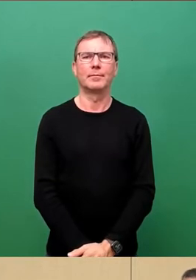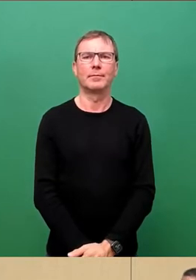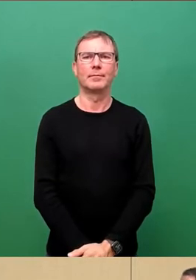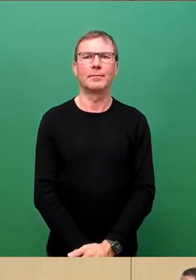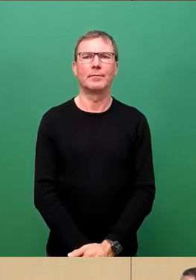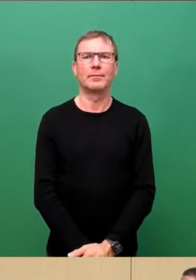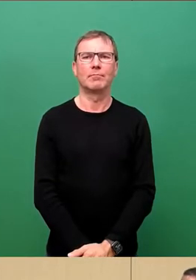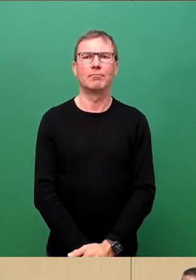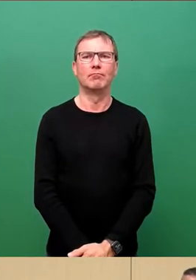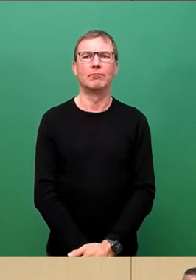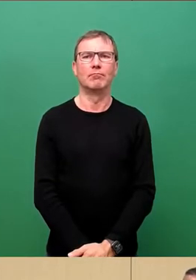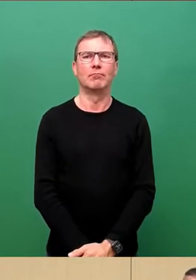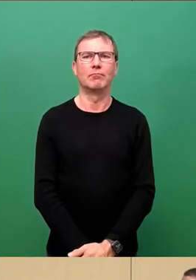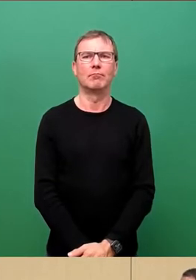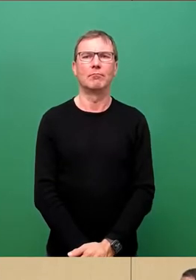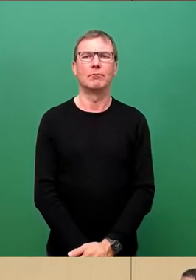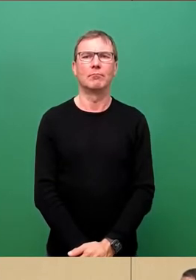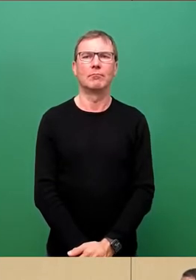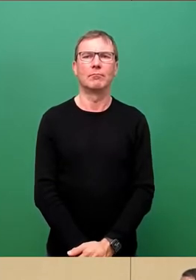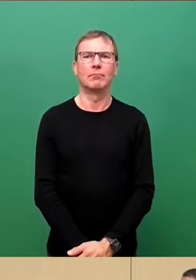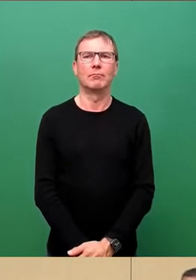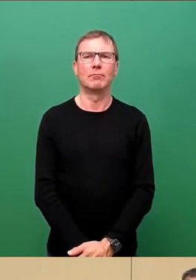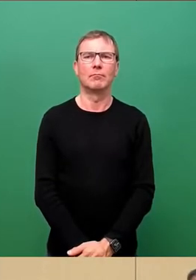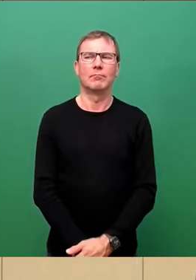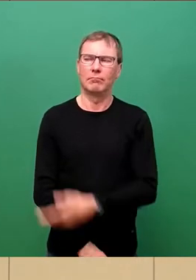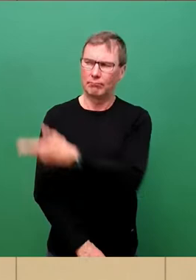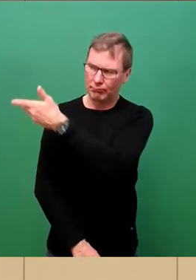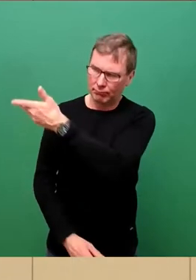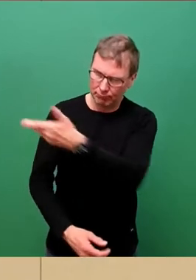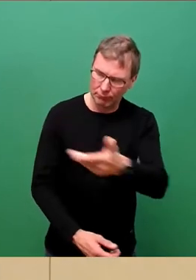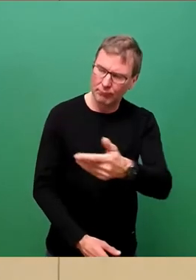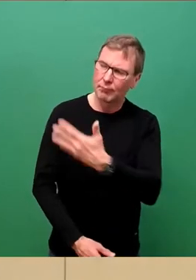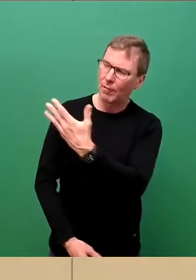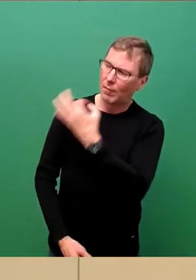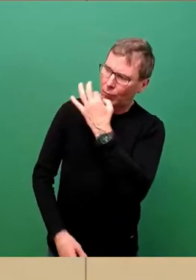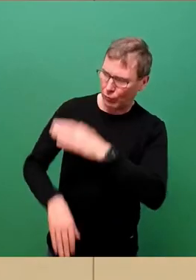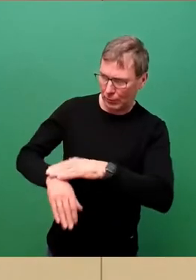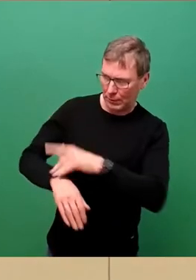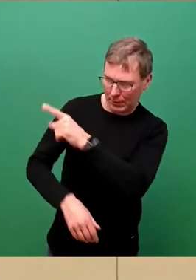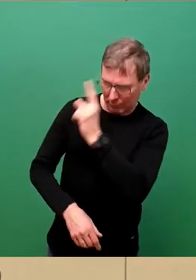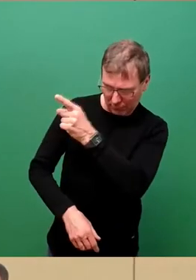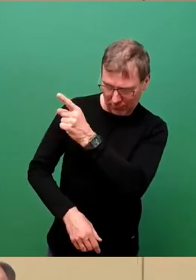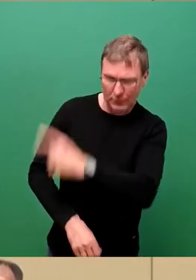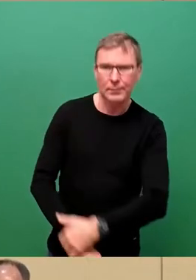Auch bei Ihnen herzlich willkommen und es gilt deshalb bei fünf Minuten Redezeit. Wir sind gespannt.